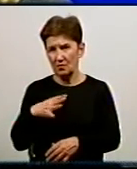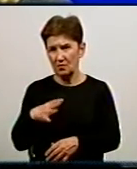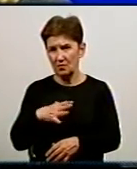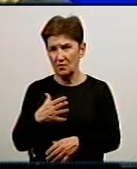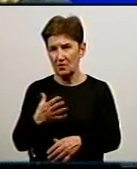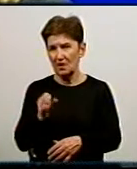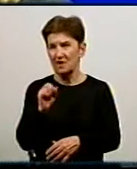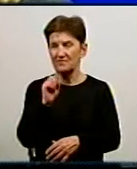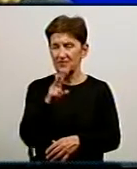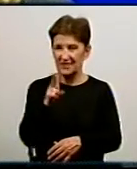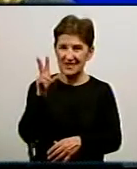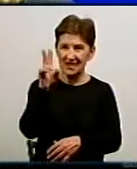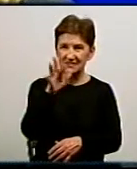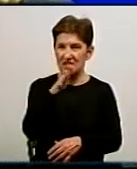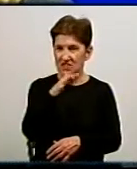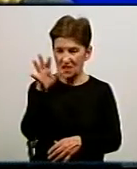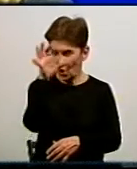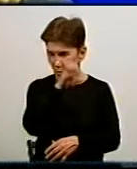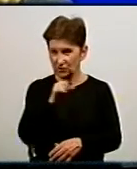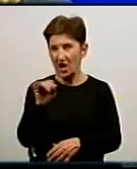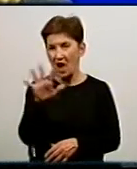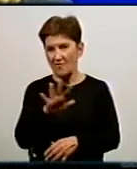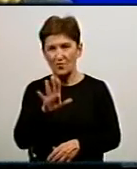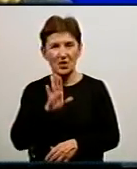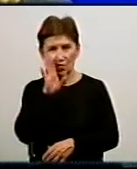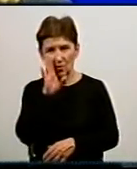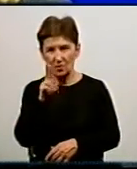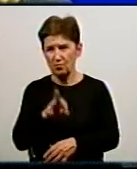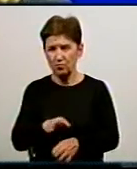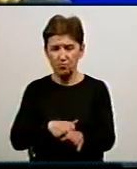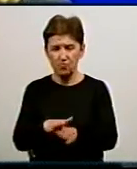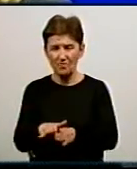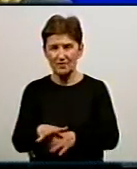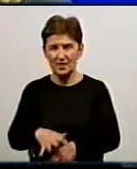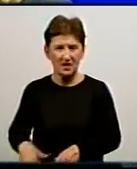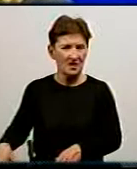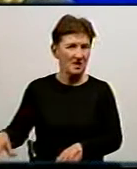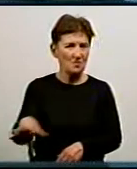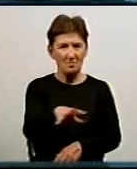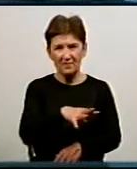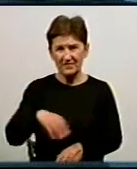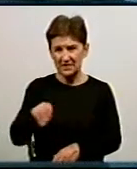у когось 12 ночі вона з'явилася, а з 5-ї години ранку вона вже була подана повністю на всі поверхи мешканця.